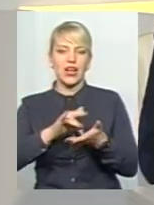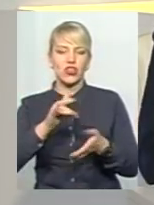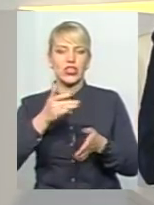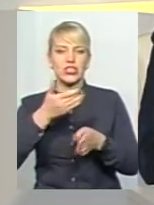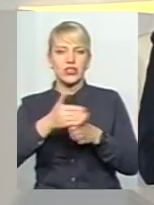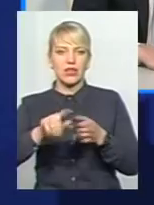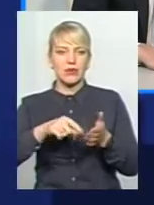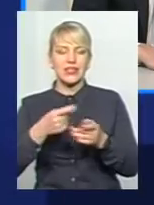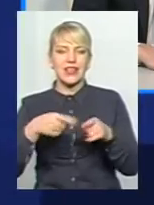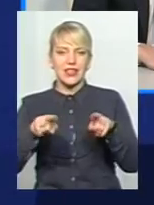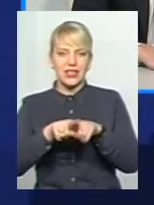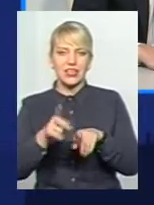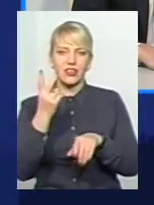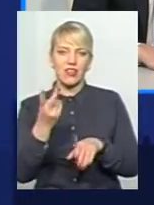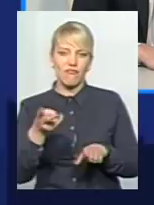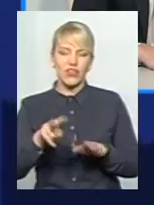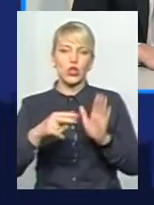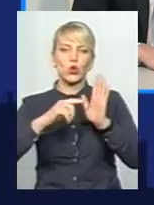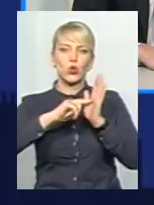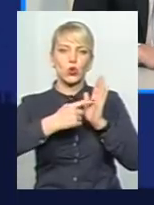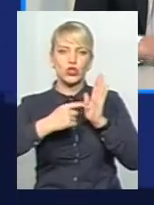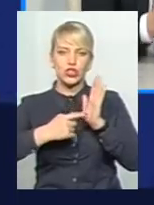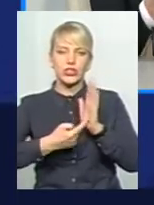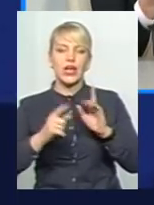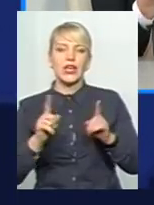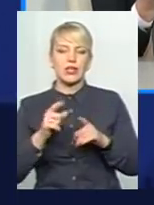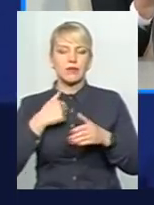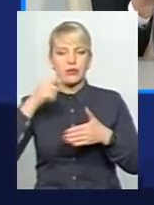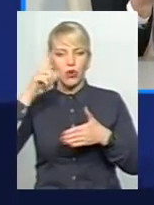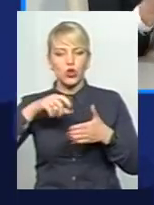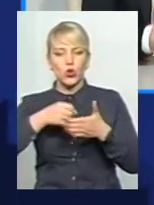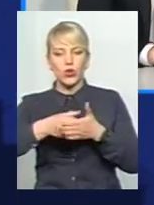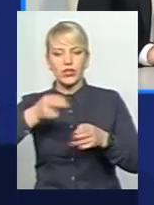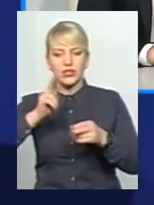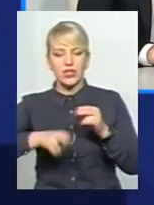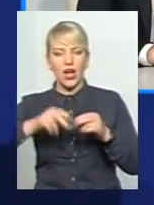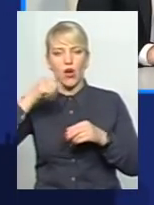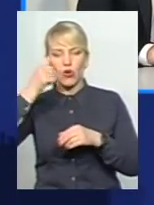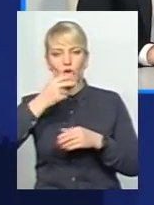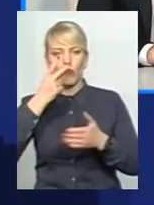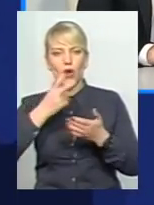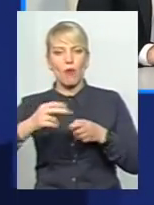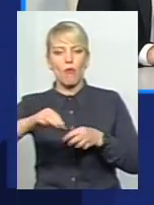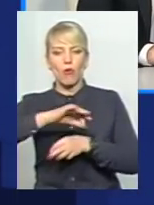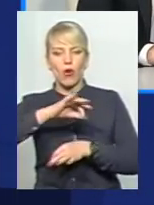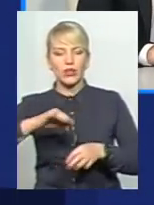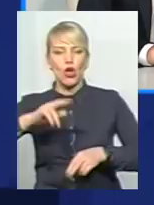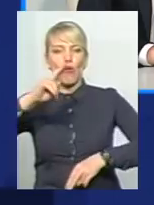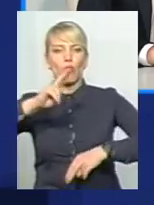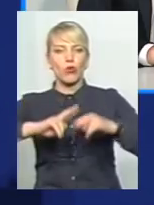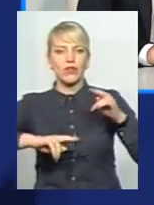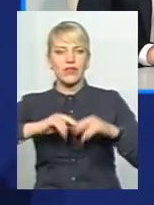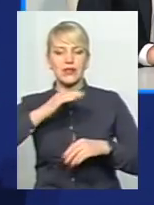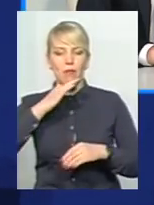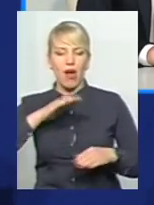дві наразі точки, по яких ми працюємо. Я сподіваюся, що до кінця року зможемо навіть показати проекти будівництва багаторійного паркінгу. Один